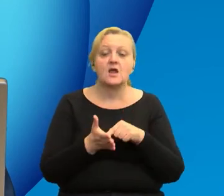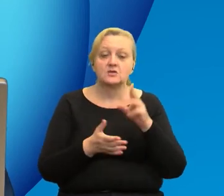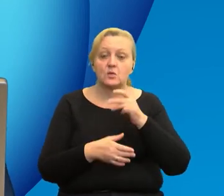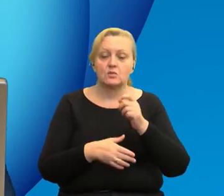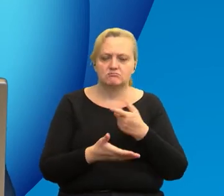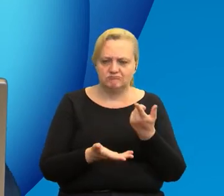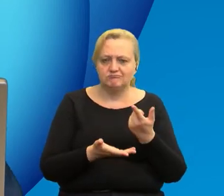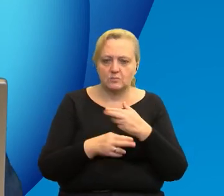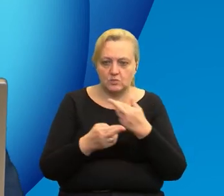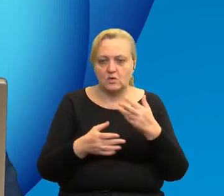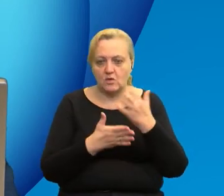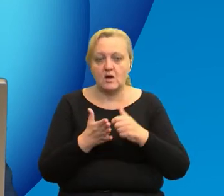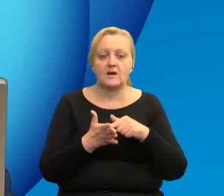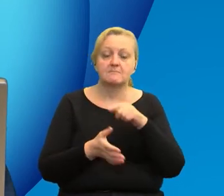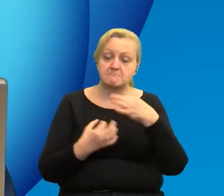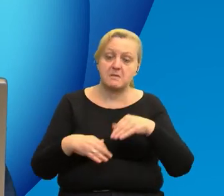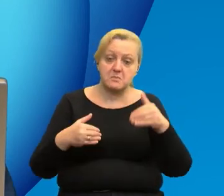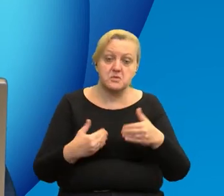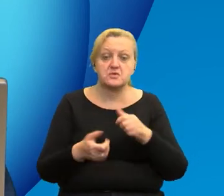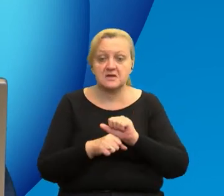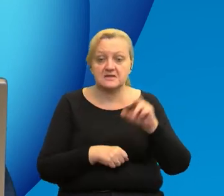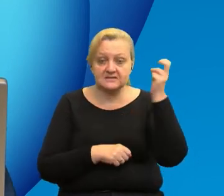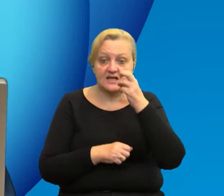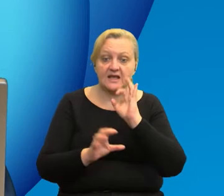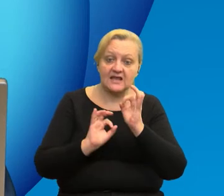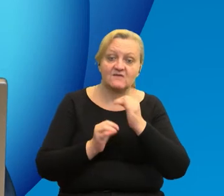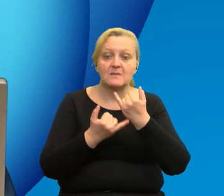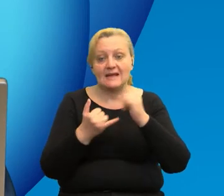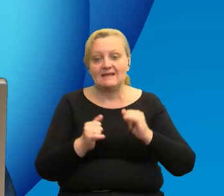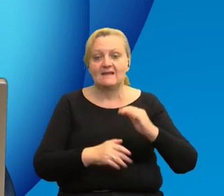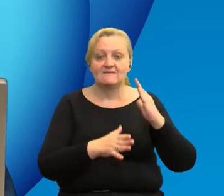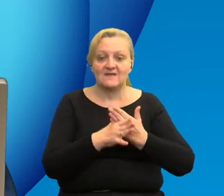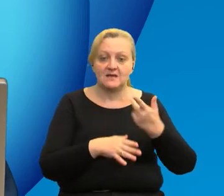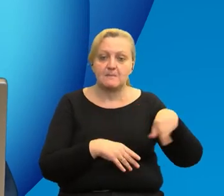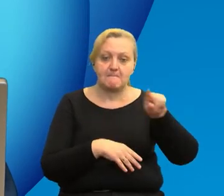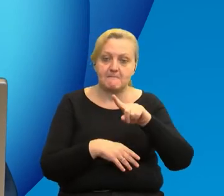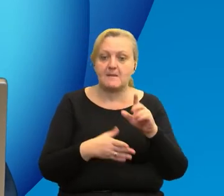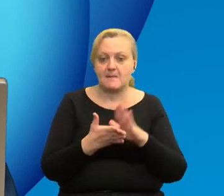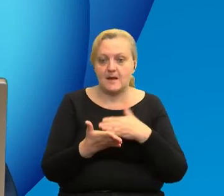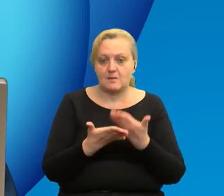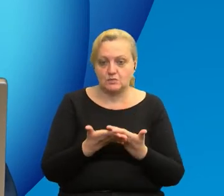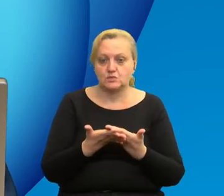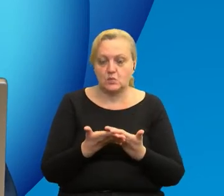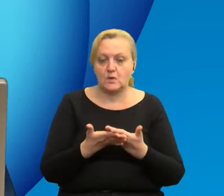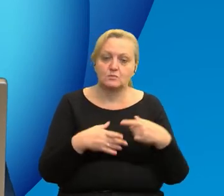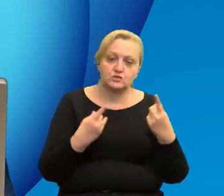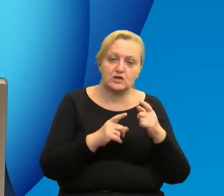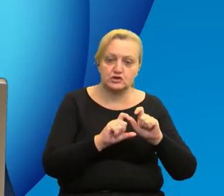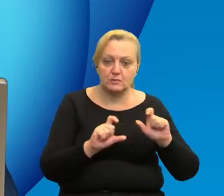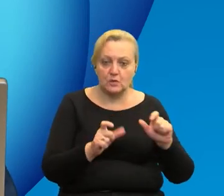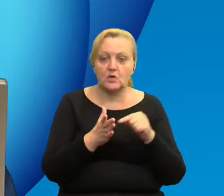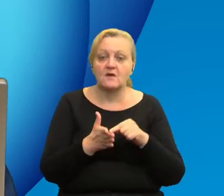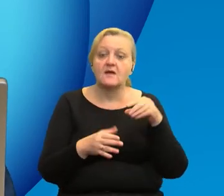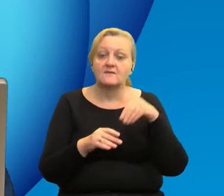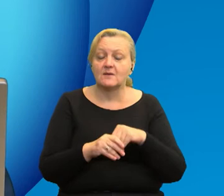czy jest możliwość zainteresowania zainteresowania tymi właśnie danymi inne podmioty, na przykład właśnie małe i średnie przedsiębiorstwa? W jakim